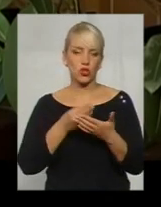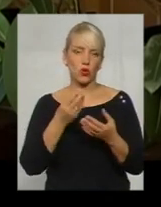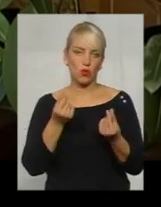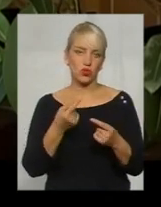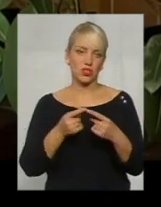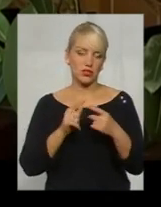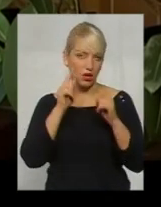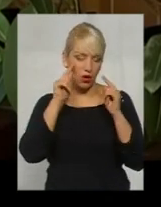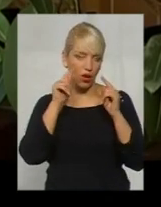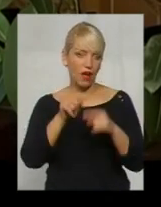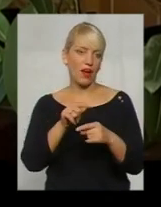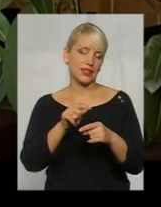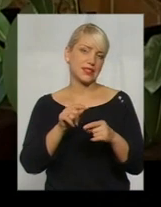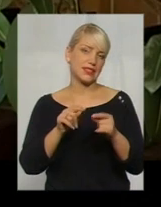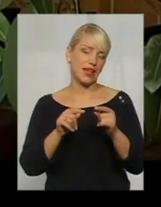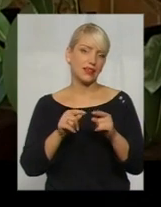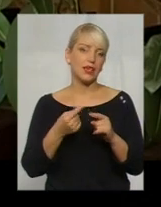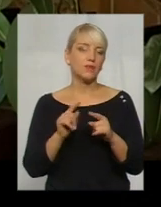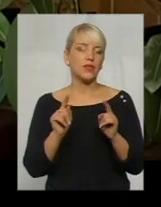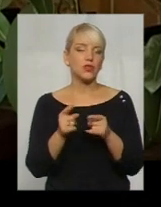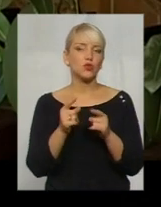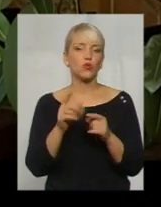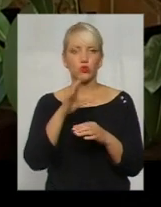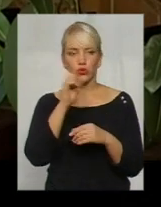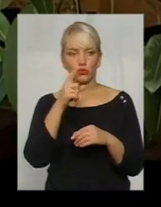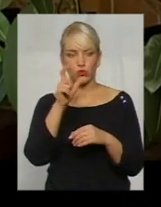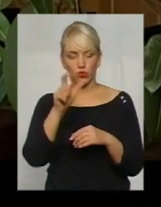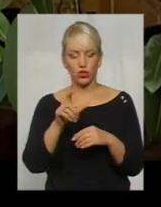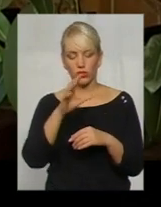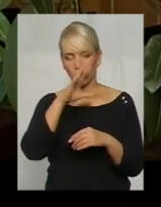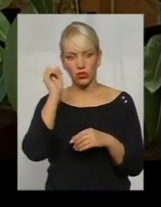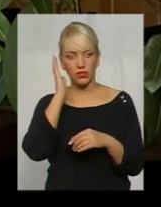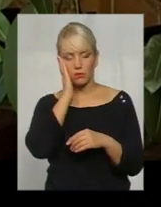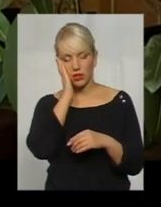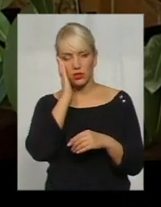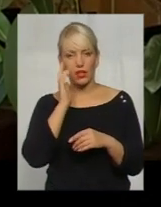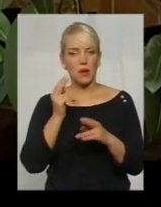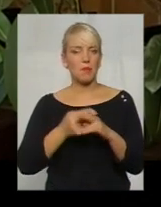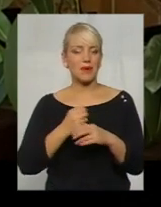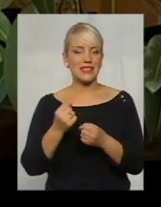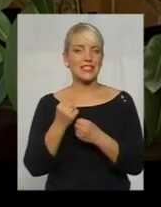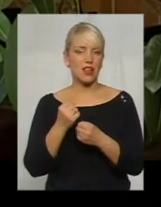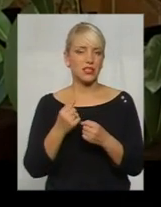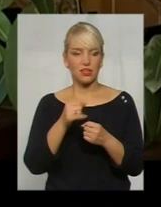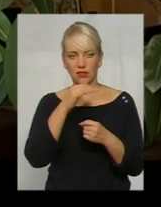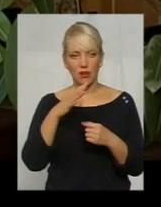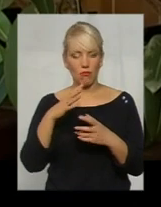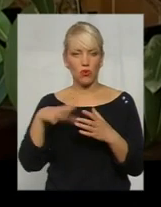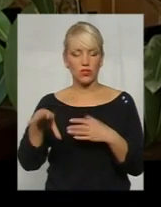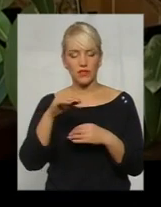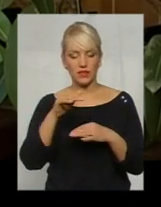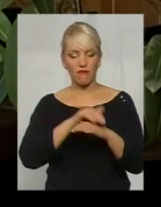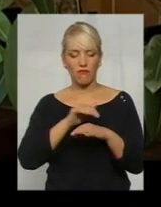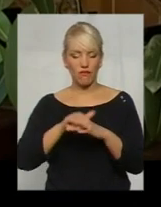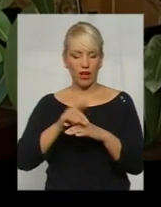це робиться акцент. І чому вночі? Тому що вночі людина спить, вона беззахисна робиться, вона не може зібрати всі факти,